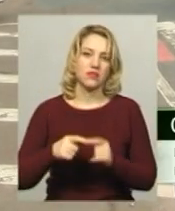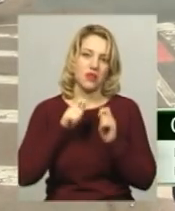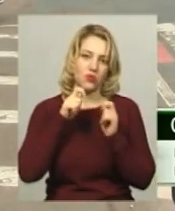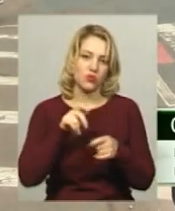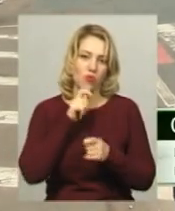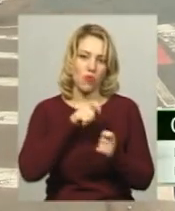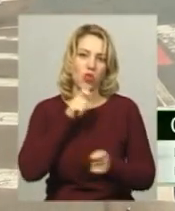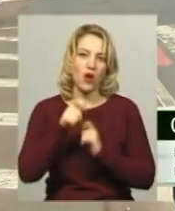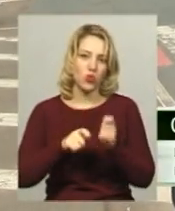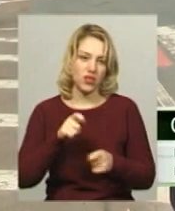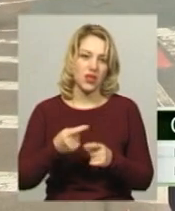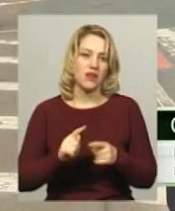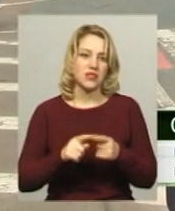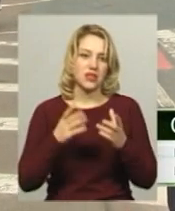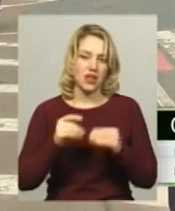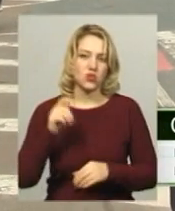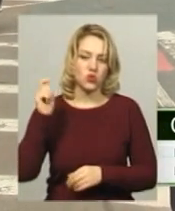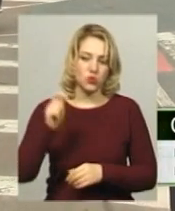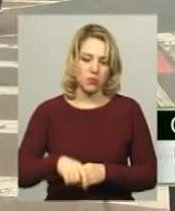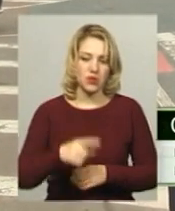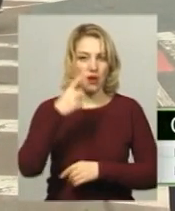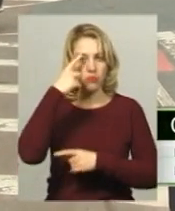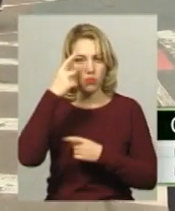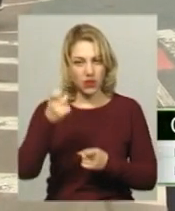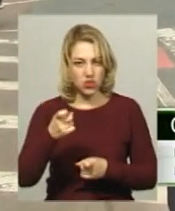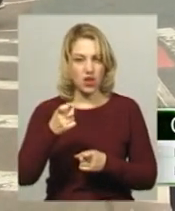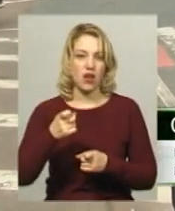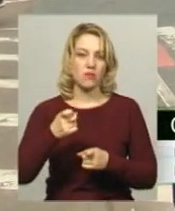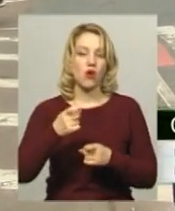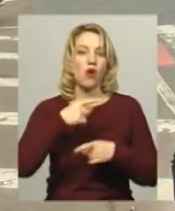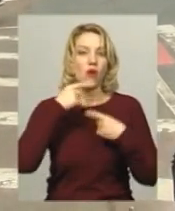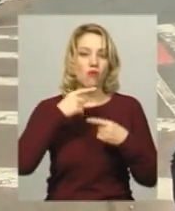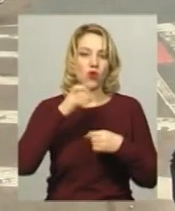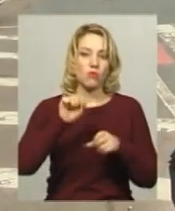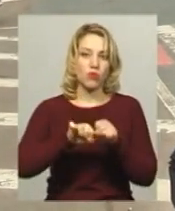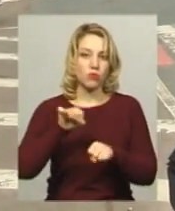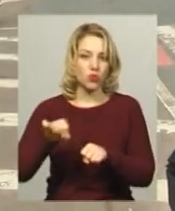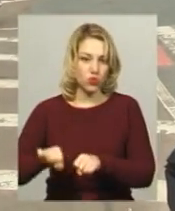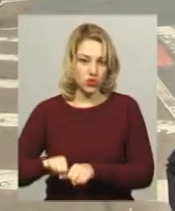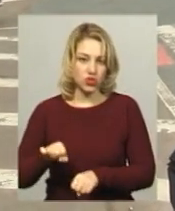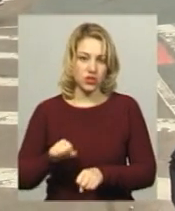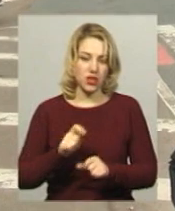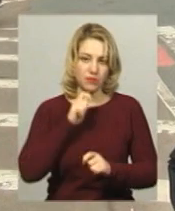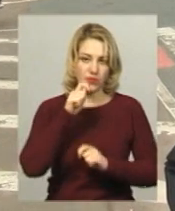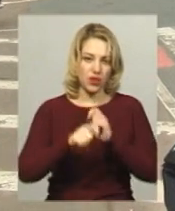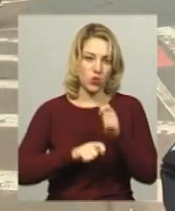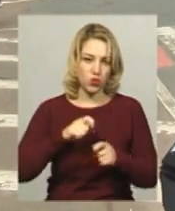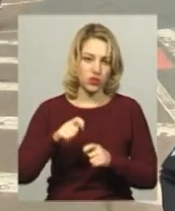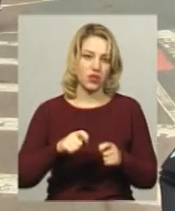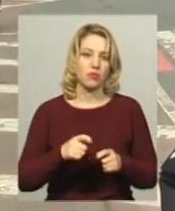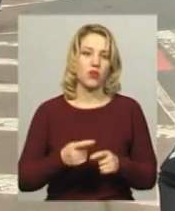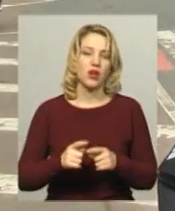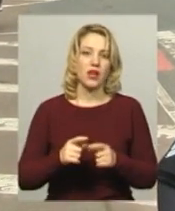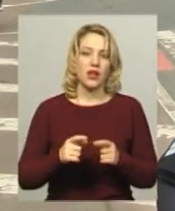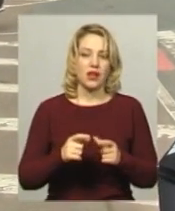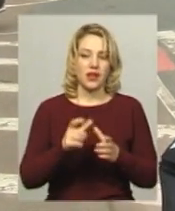зупиняємо транспортний засіб, попереджаємо, говоримо про правопорушення, даримо правила дорожнього